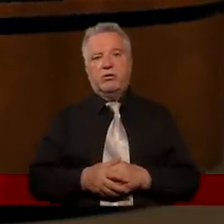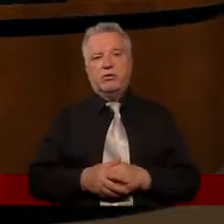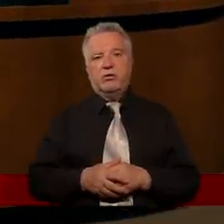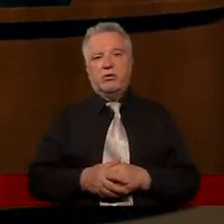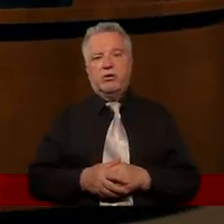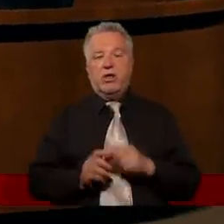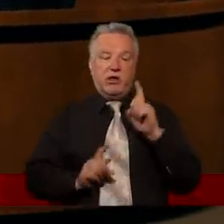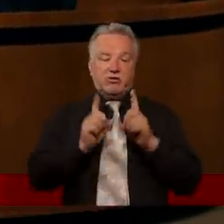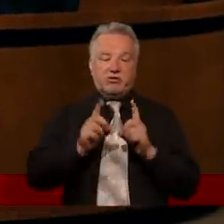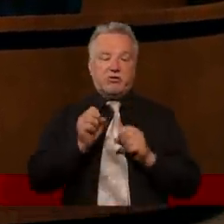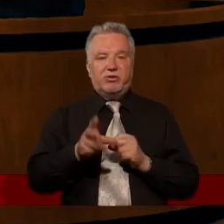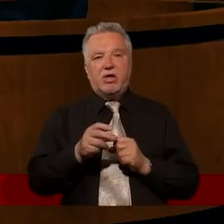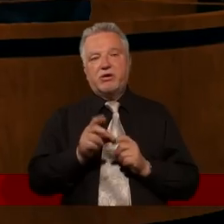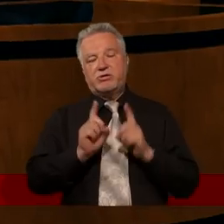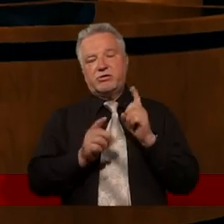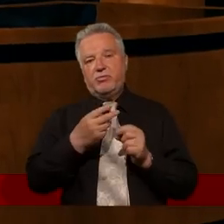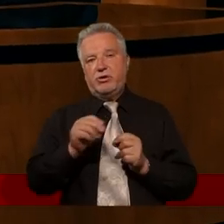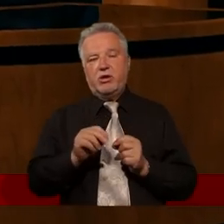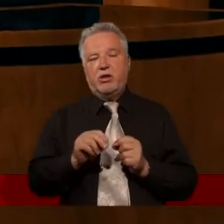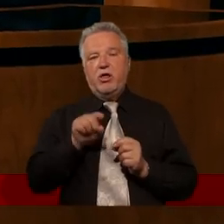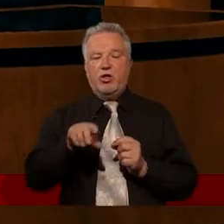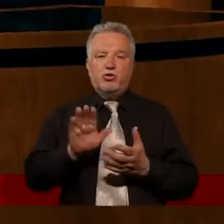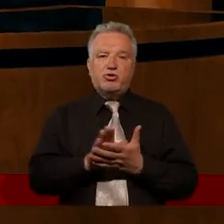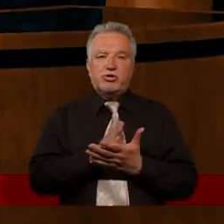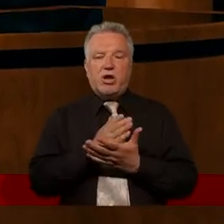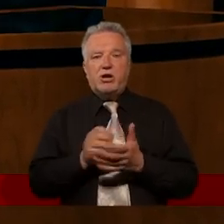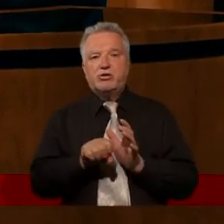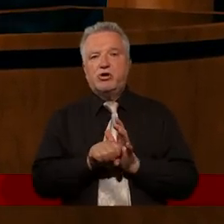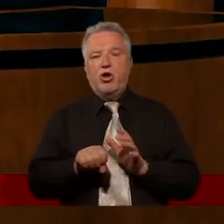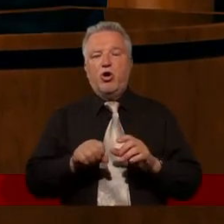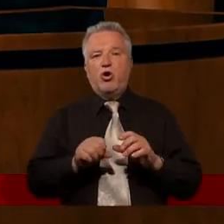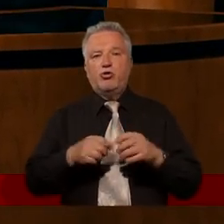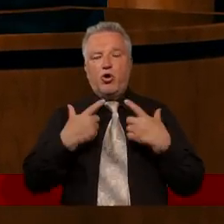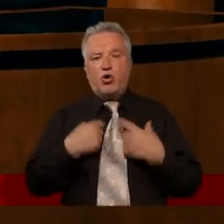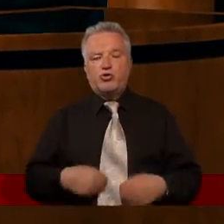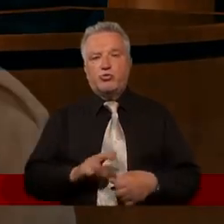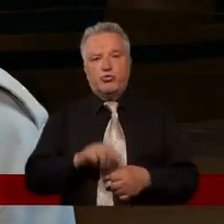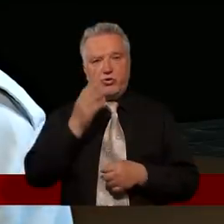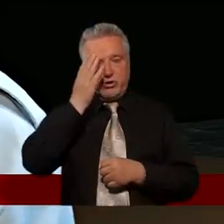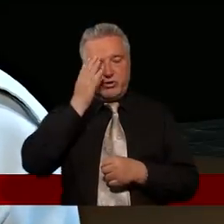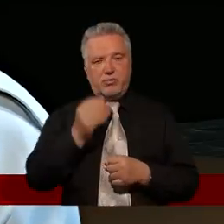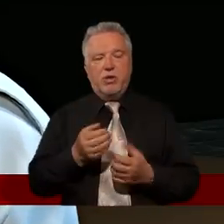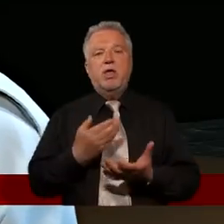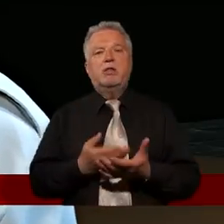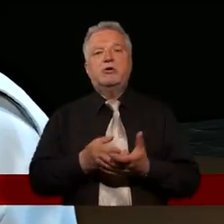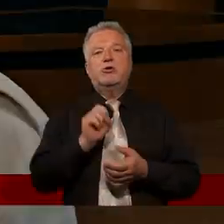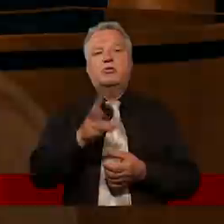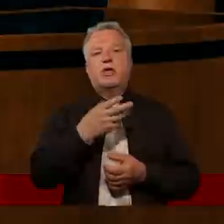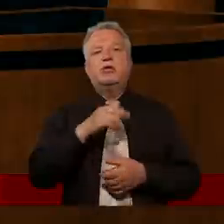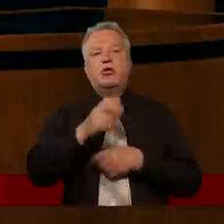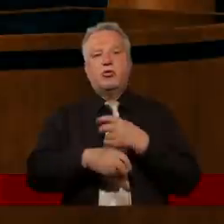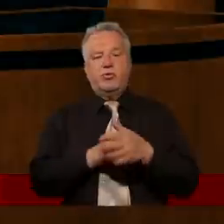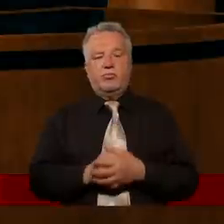Nieraz tak, nieraz nie. Znaczy to też zależy od osób, które znamy bliżej lub dalej. A dlaczego tak nie robimy?